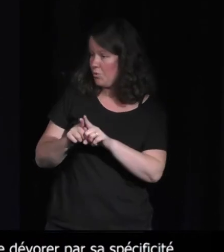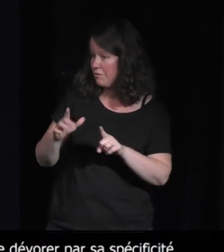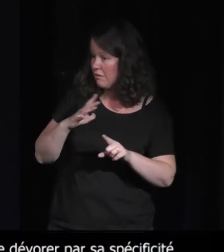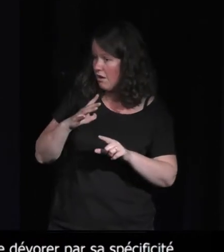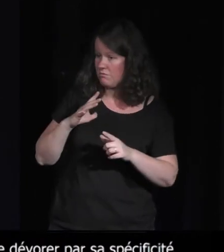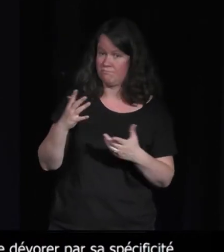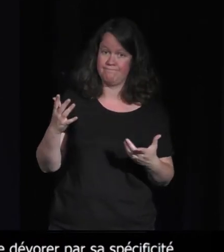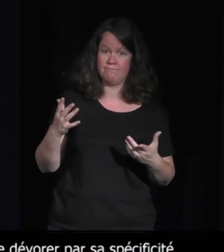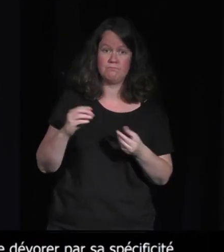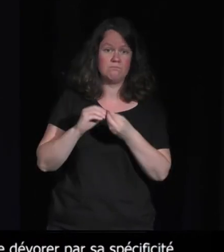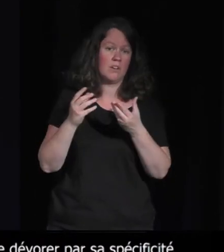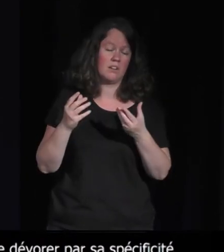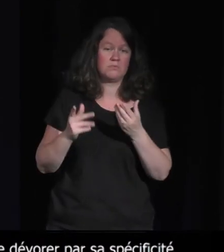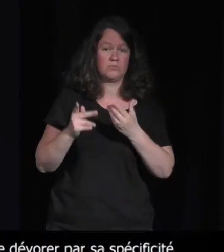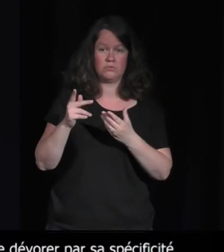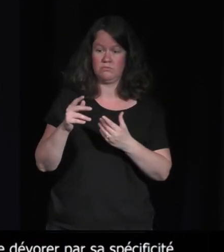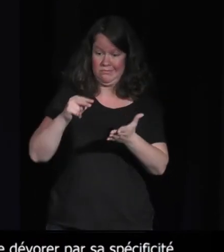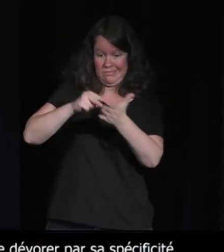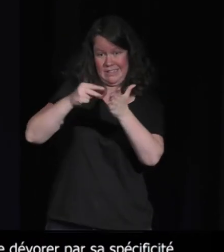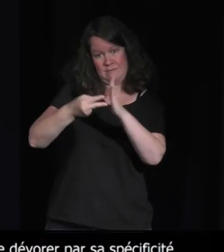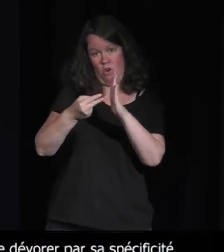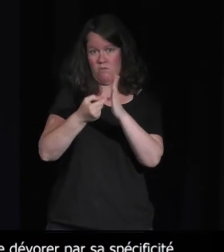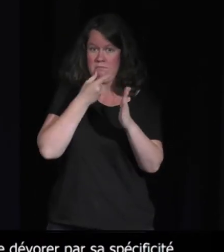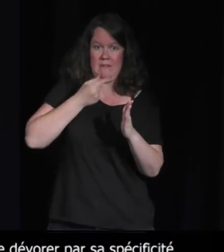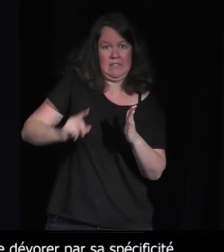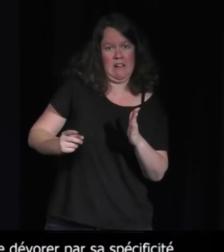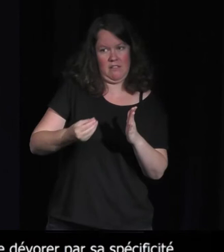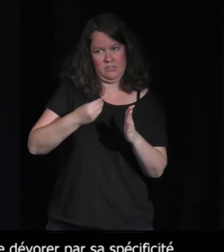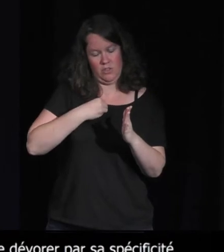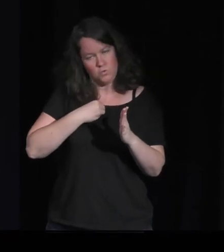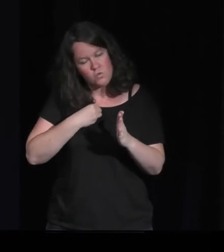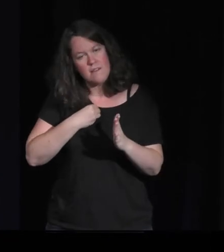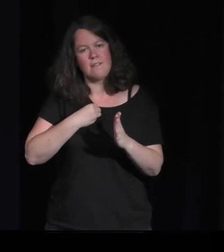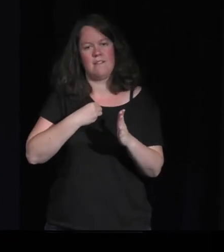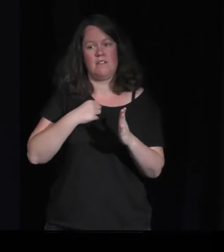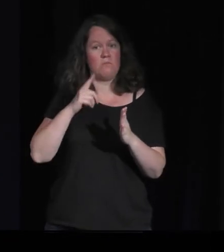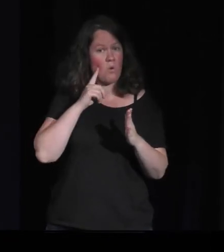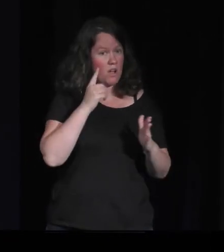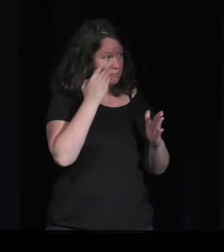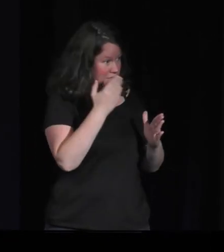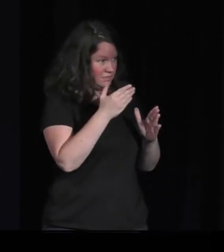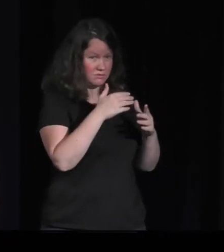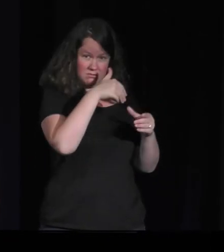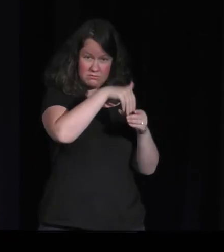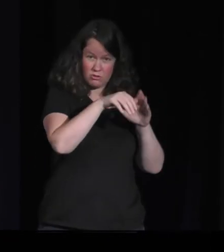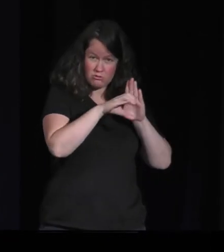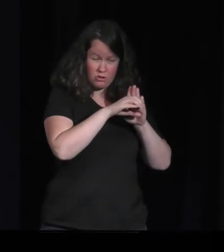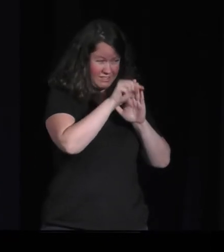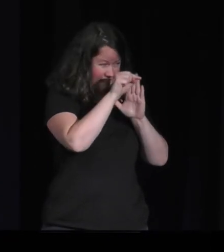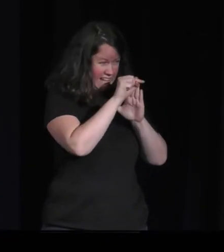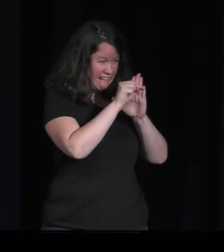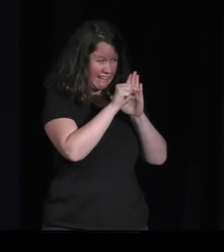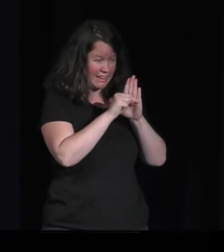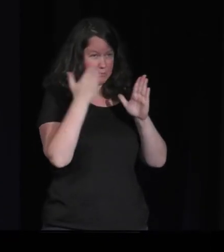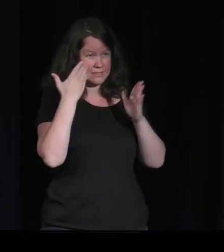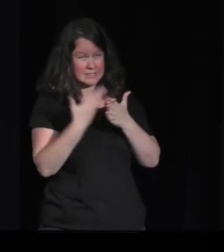c'est que je pense que simuler comme ça un ensemble de règles, plus on met de règles, plus on met d'interactions, plus ça devient compliqué